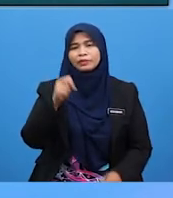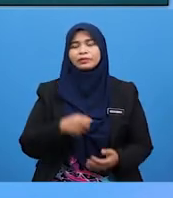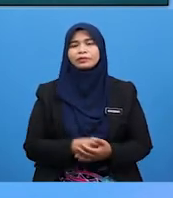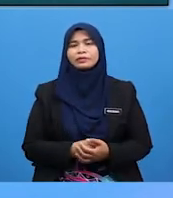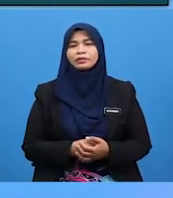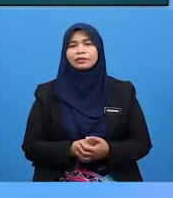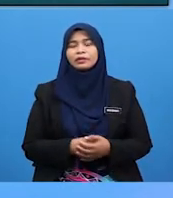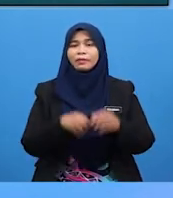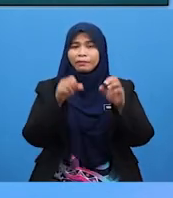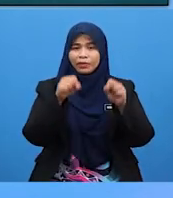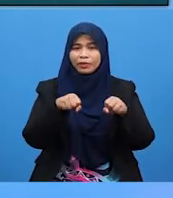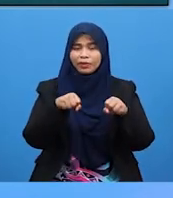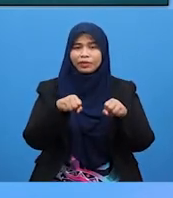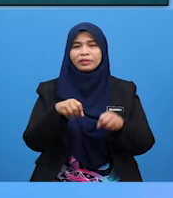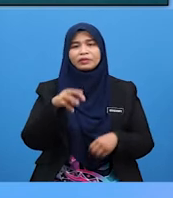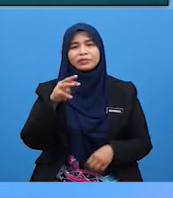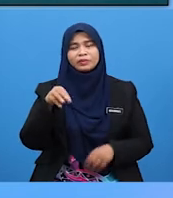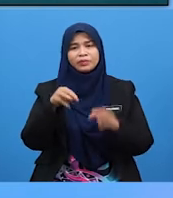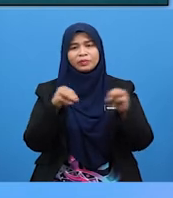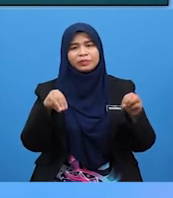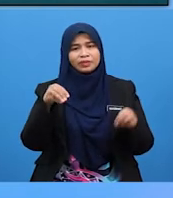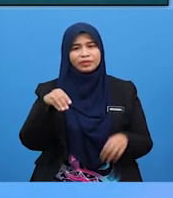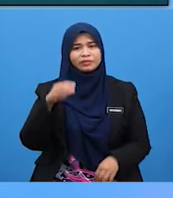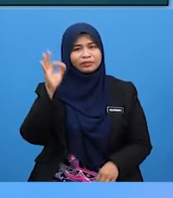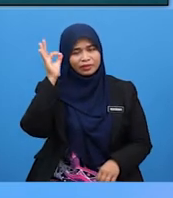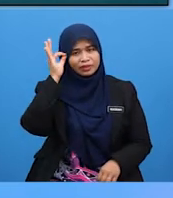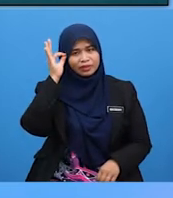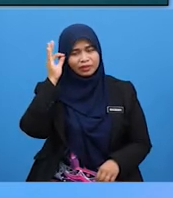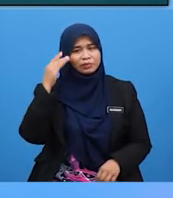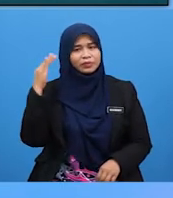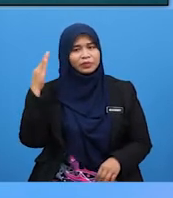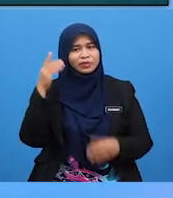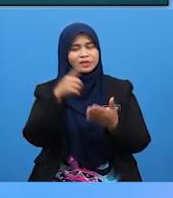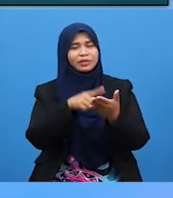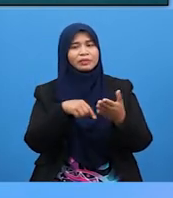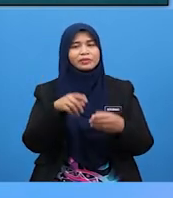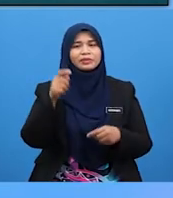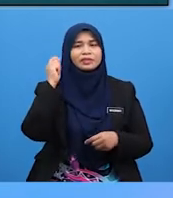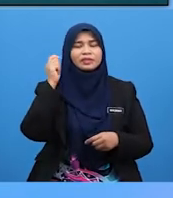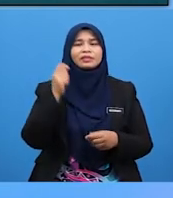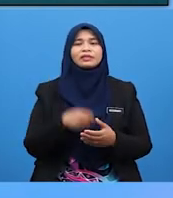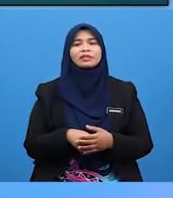Boleh murid-murid teka Bunyi apakah yang baru kita dengar sebentar tadi?